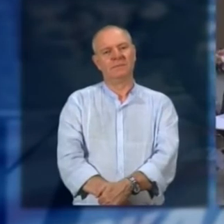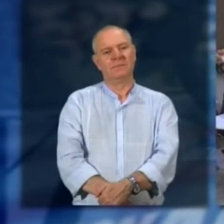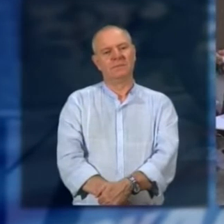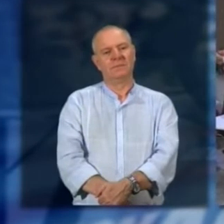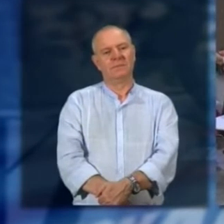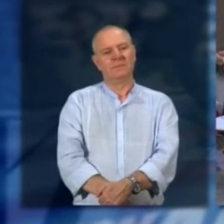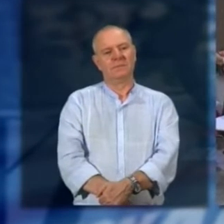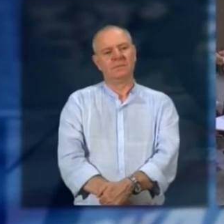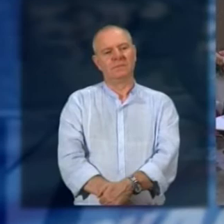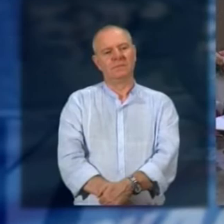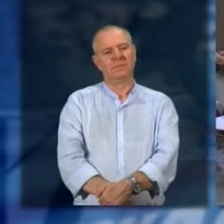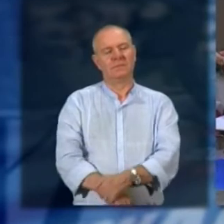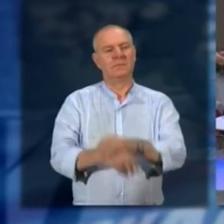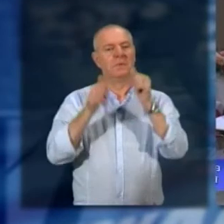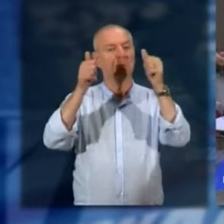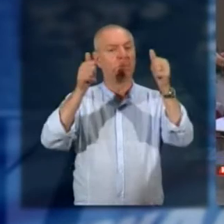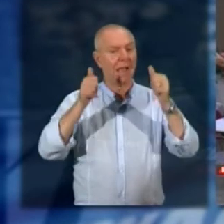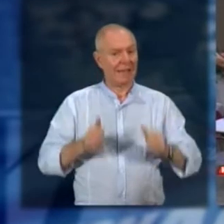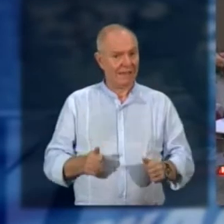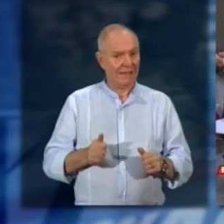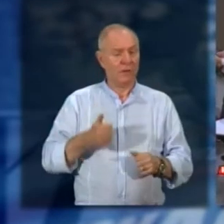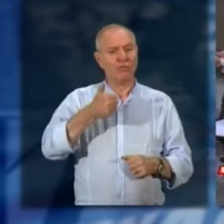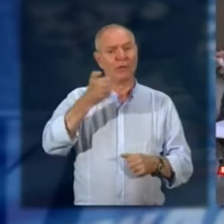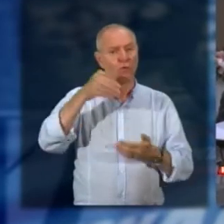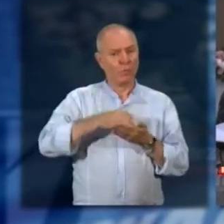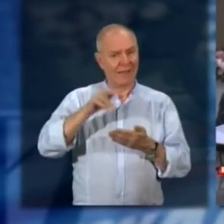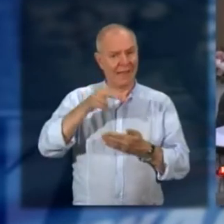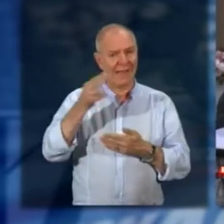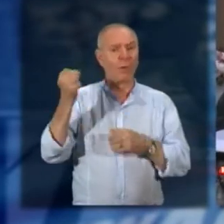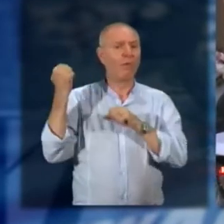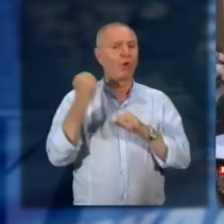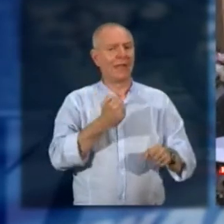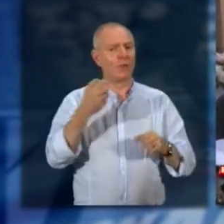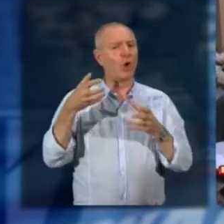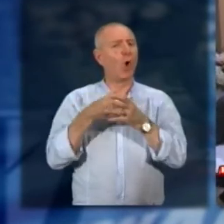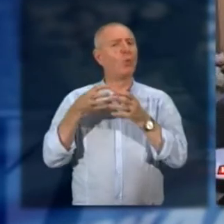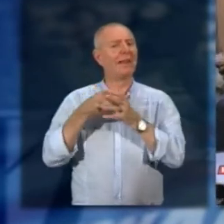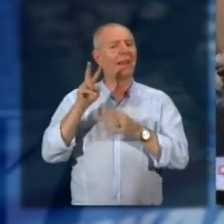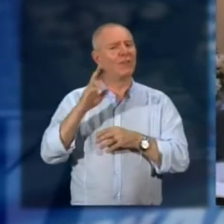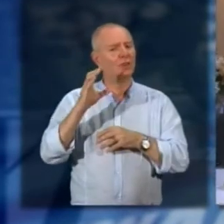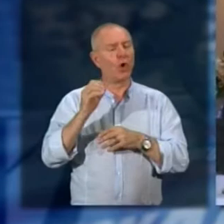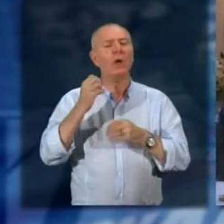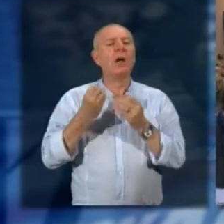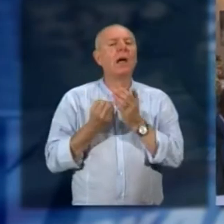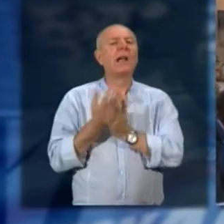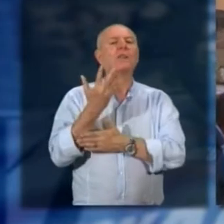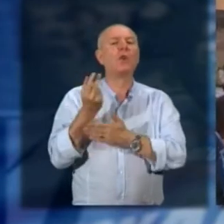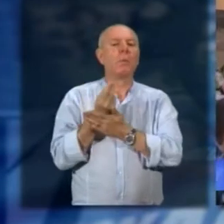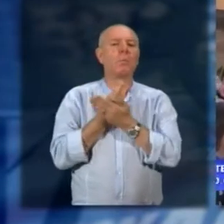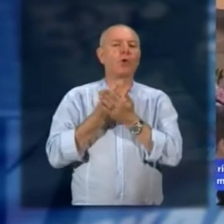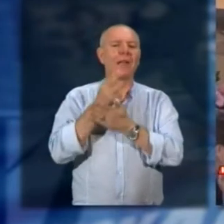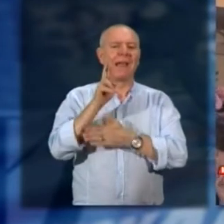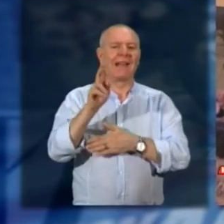Bandi emblematici provinciali, 100.000 euro da Fondazione Cariplo attraverso Fondazione Comunitaria del VCO per la realizzazione del progetto